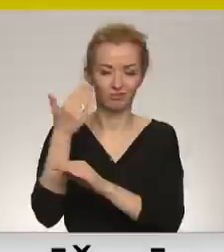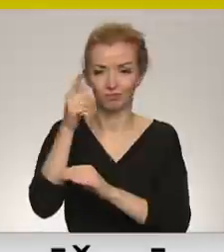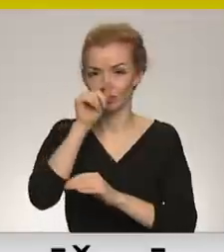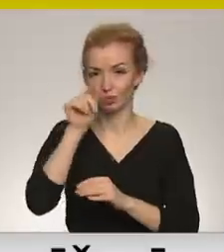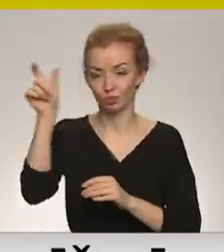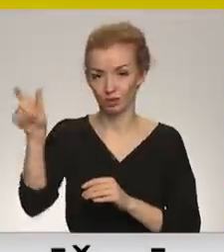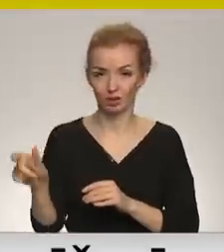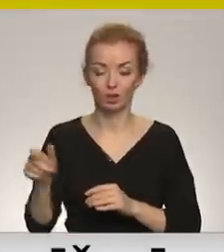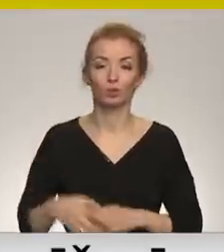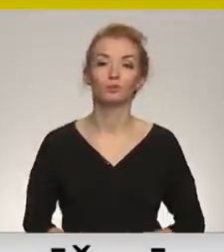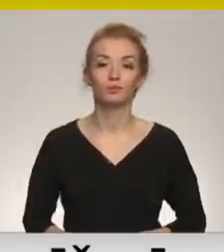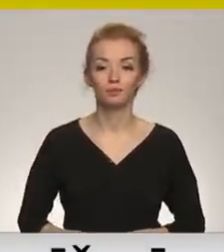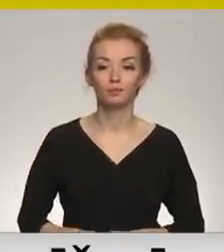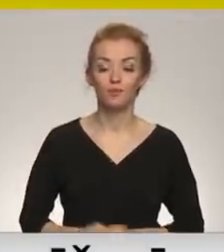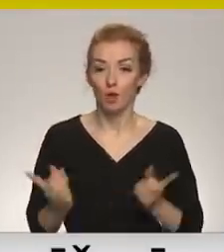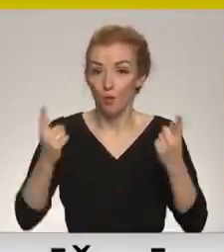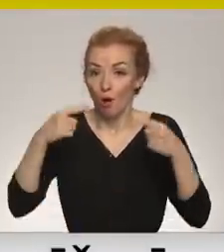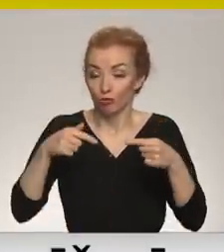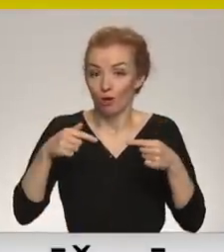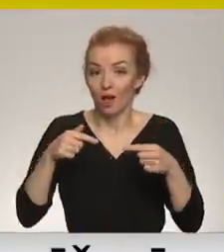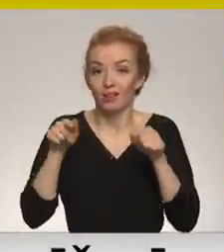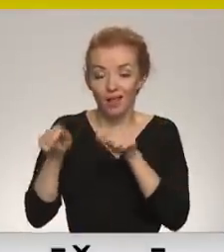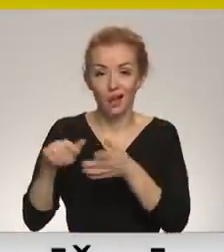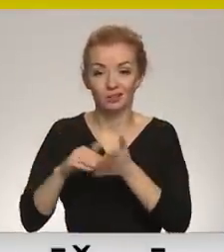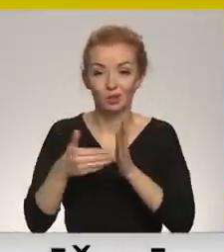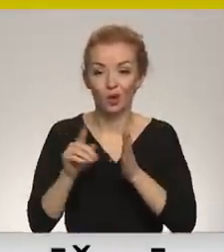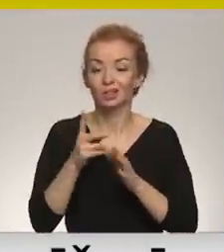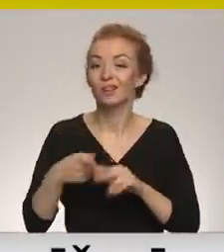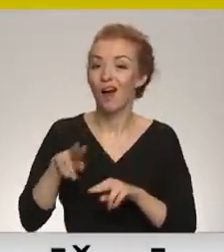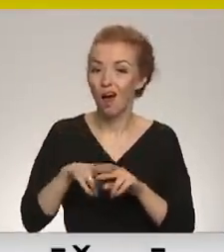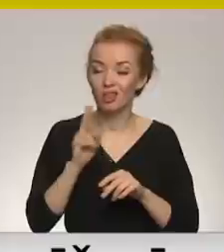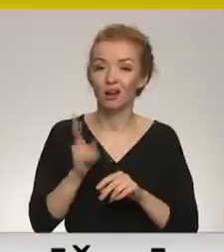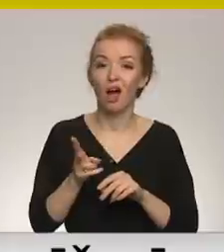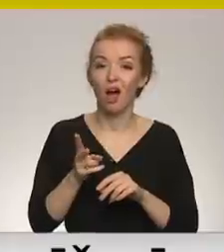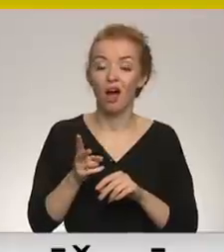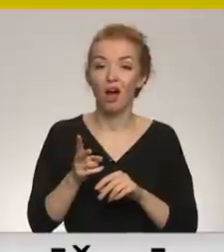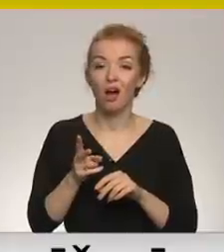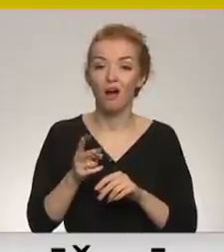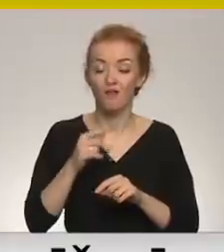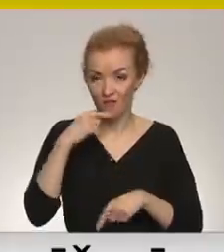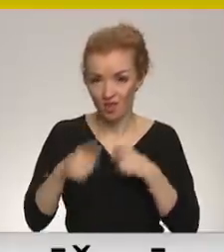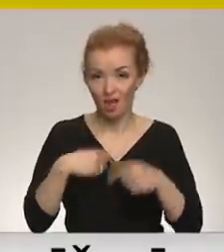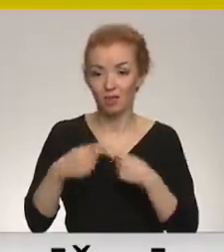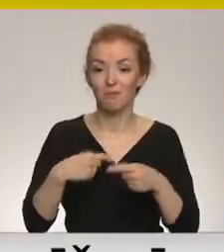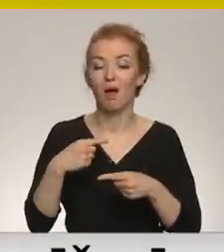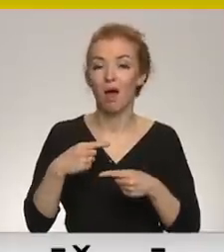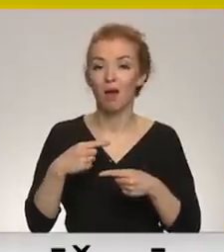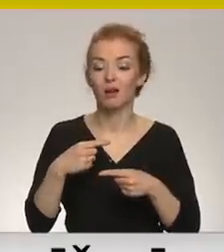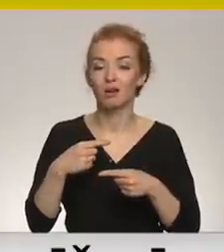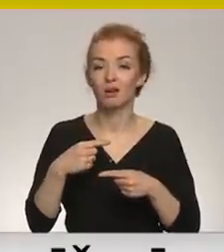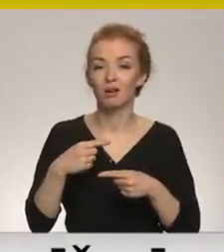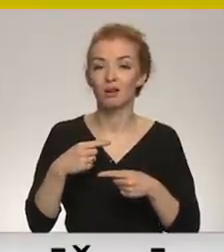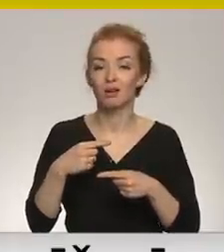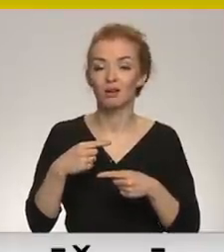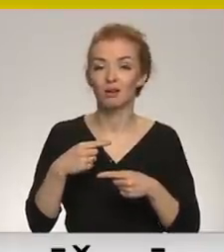vioļu stīgās vai ko citu darot. Šobrīd tā situācija ir tāda, ka laiks kā allaž starp citu šādās lietās,